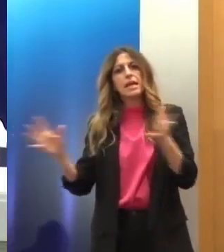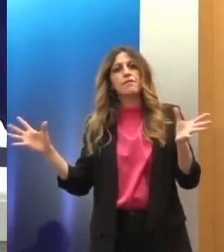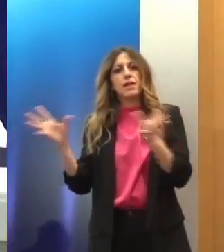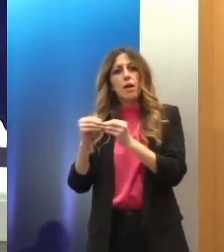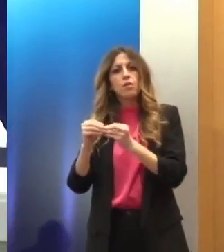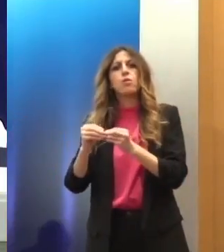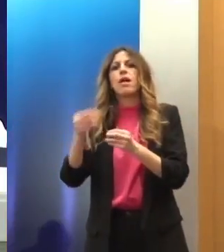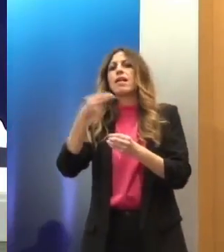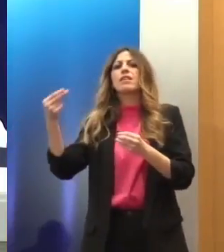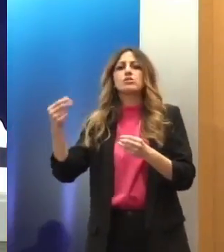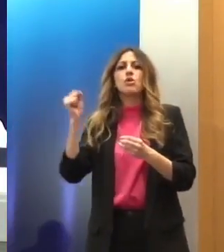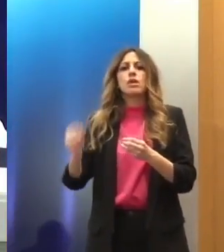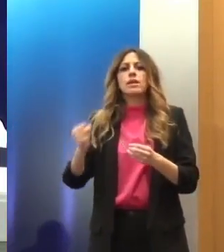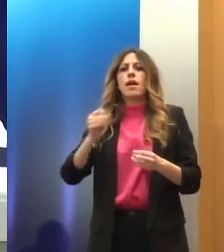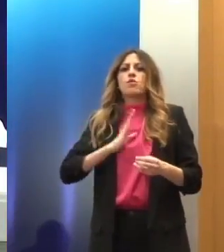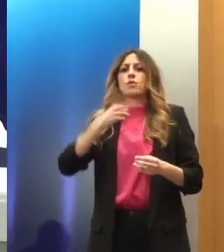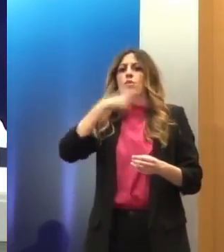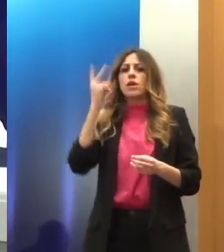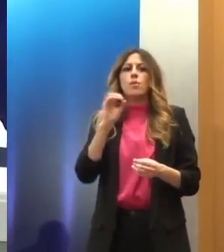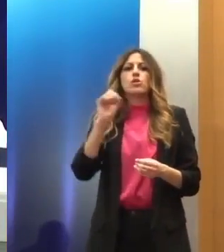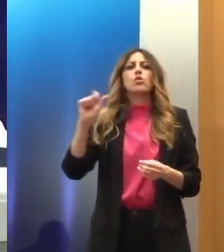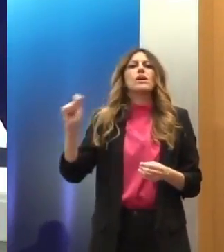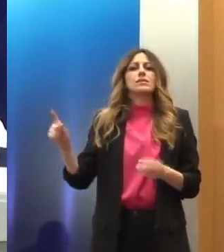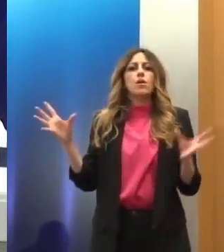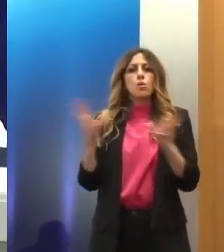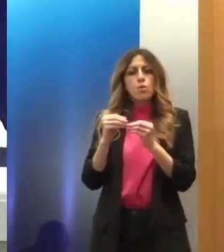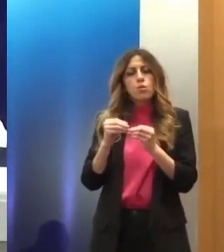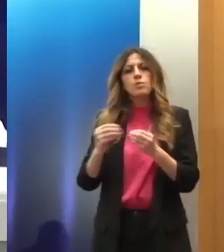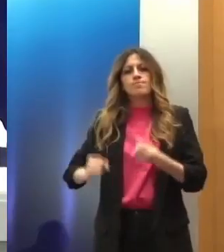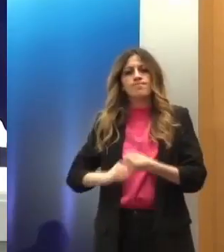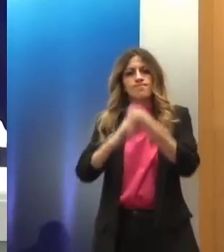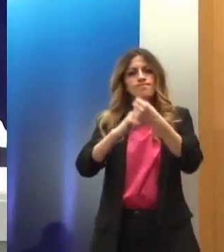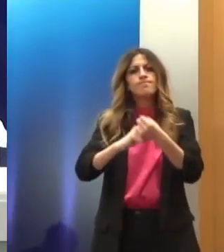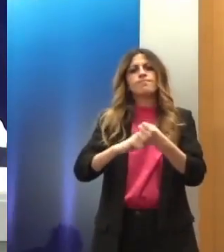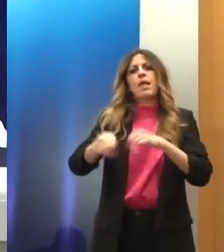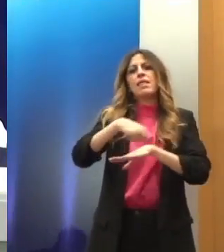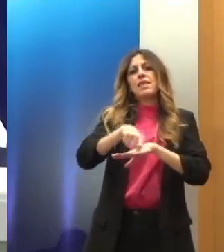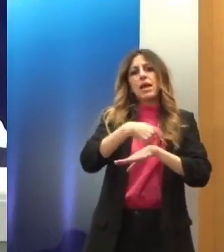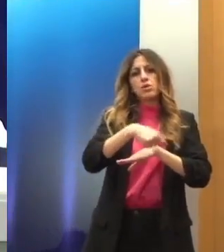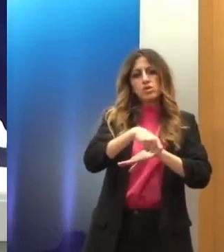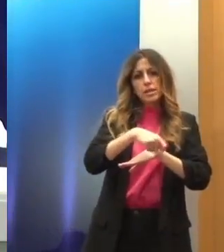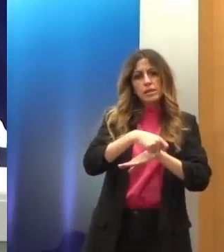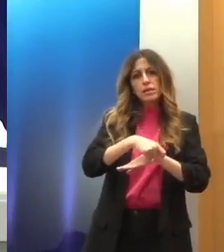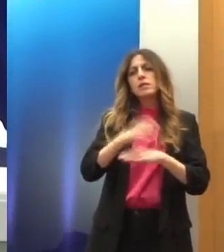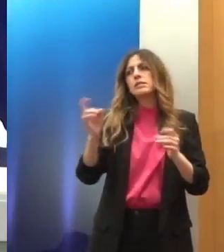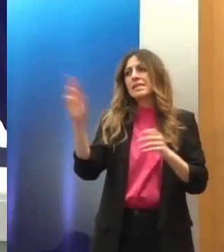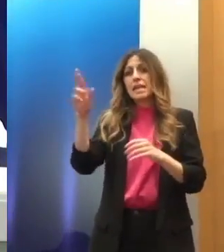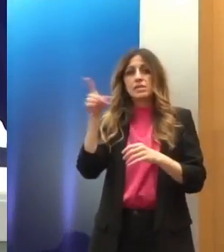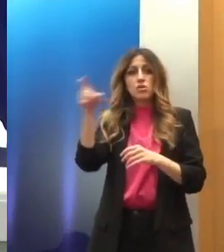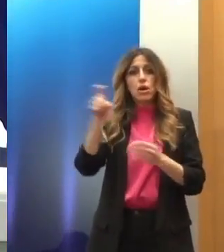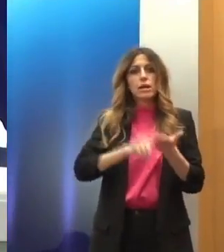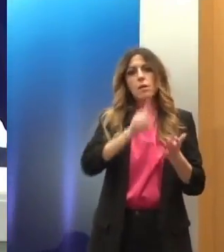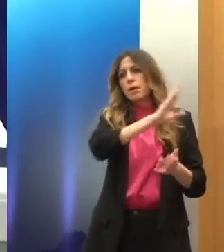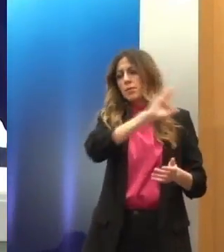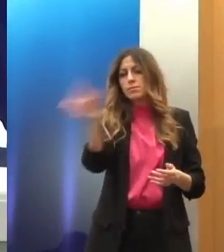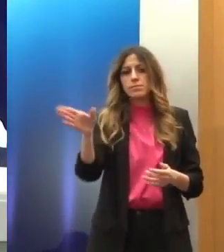Ανθρωπίνων Δικαιωμάτων του ΟΑΣΕ για την ενίσχυση της ποινικής δικαιοσύνης στην αντιμετώπιση του ρατσιστικού εγκλήματος ενώ καλά γνωρίζεται ότι έχουν